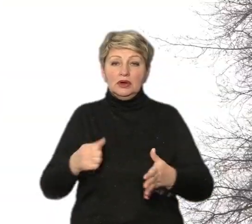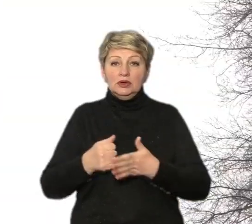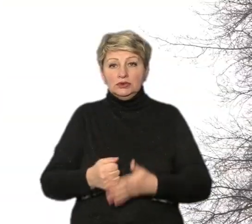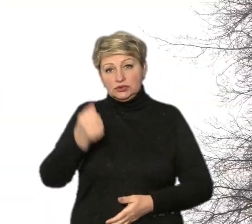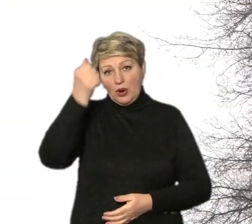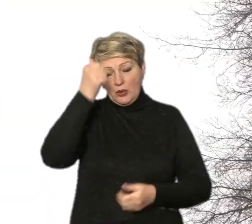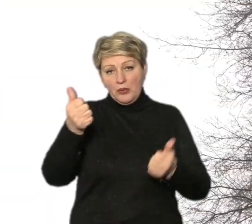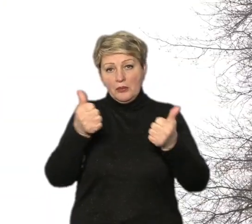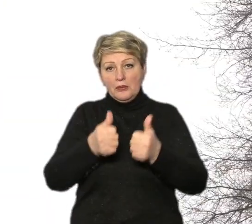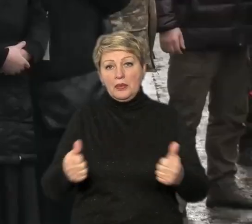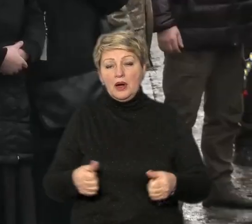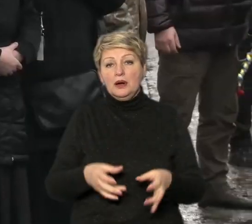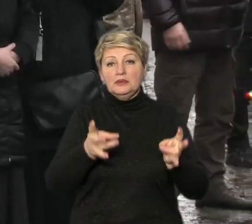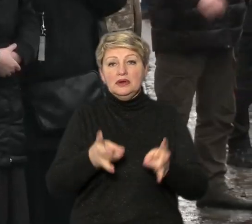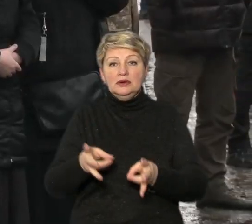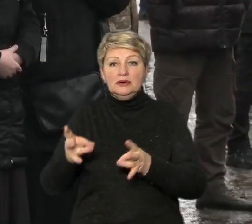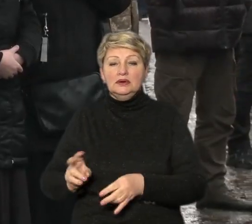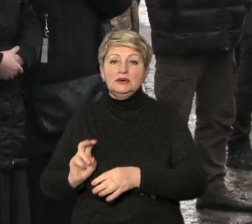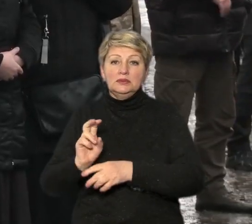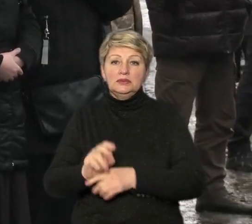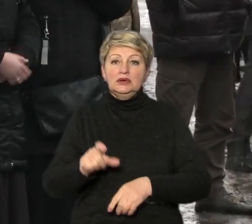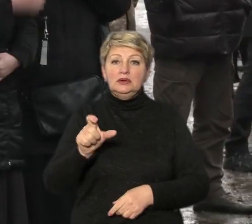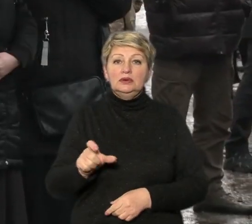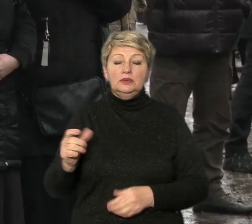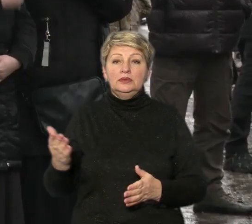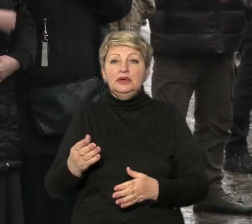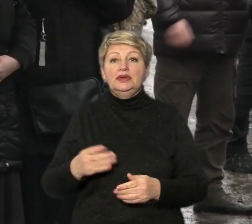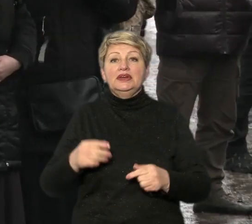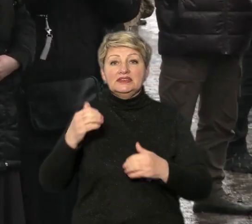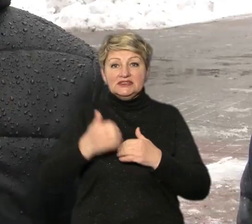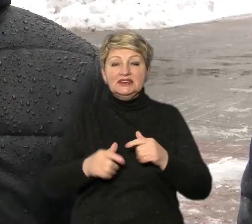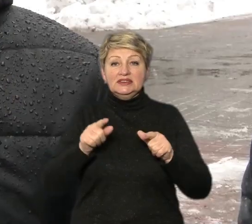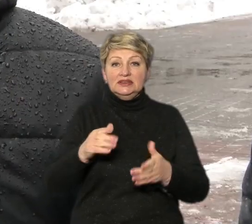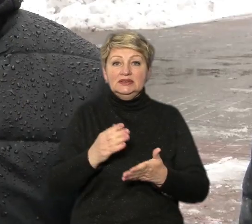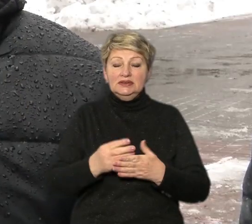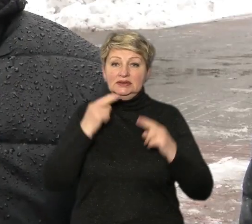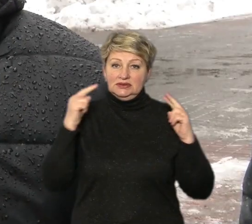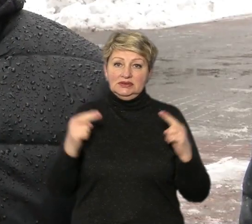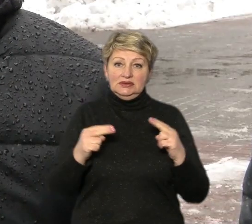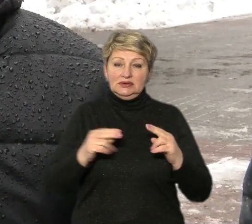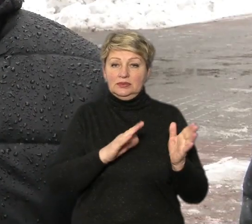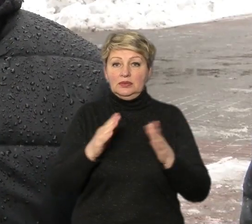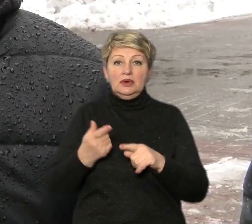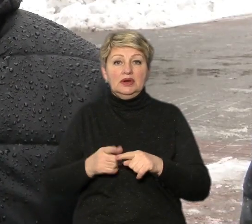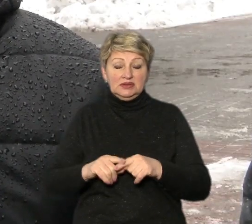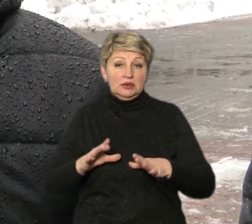жертвам цієї катастрофи прийшли містяни, серед яких і очевидці тих подій. Суді це були бойові дії.